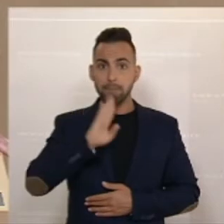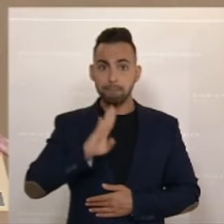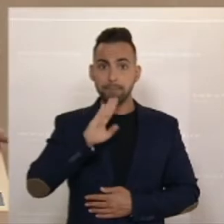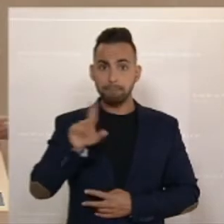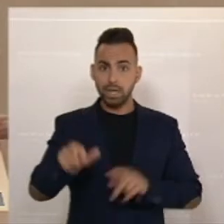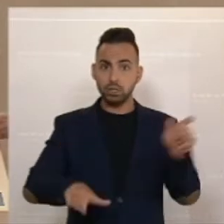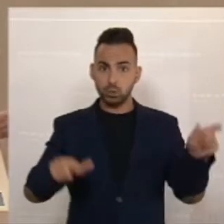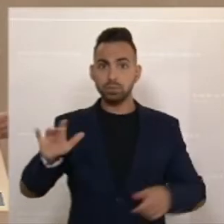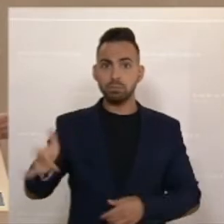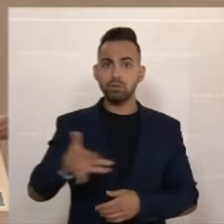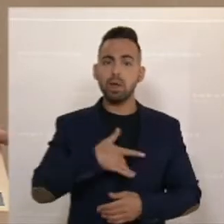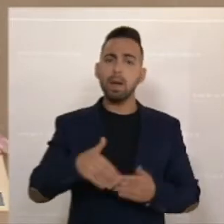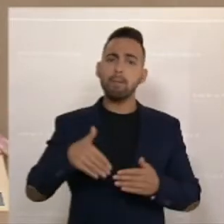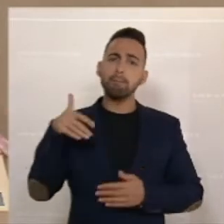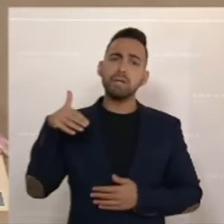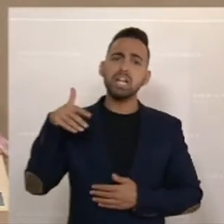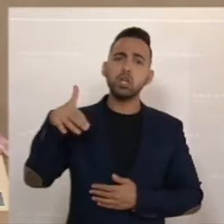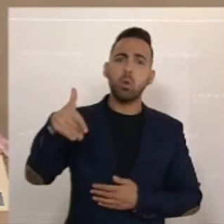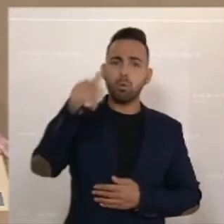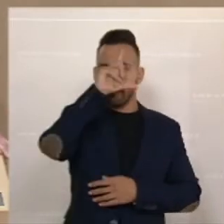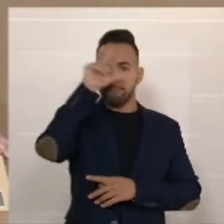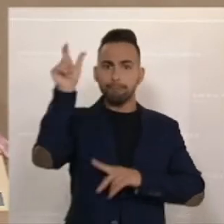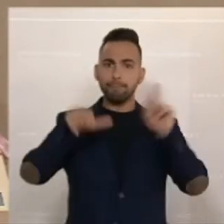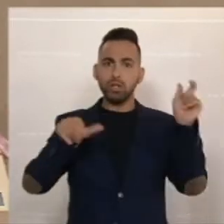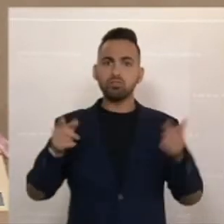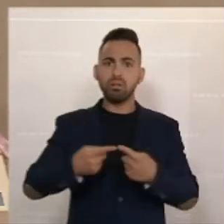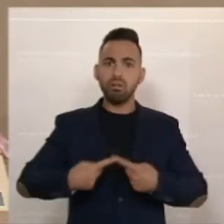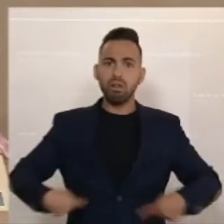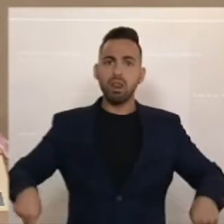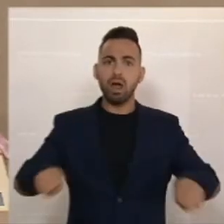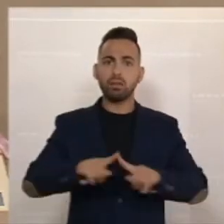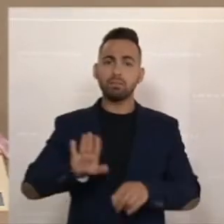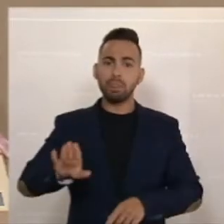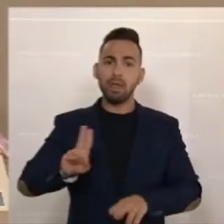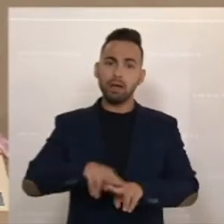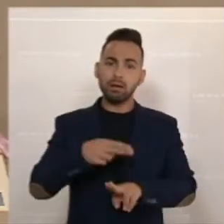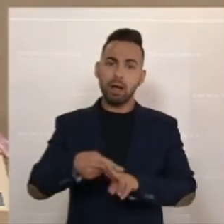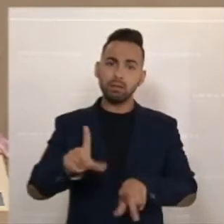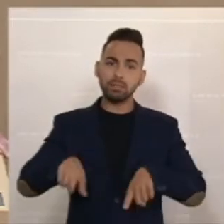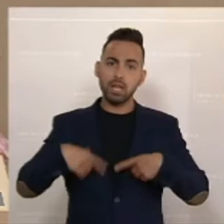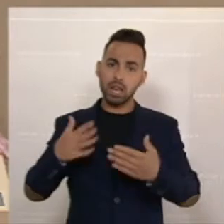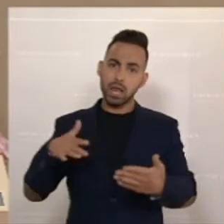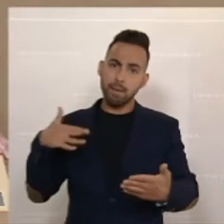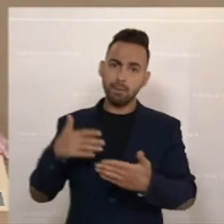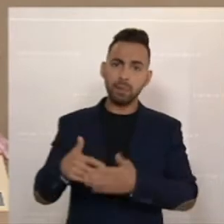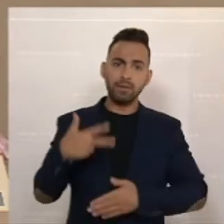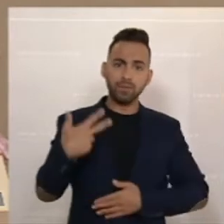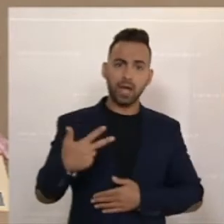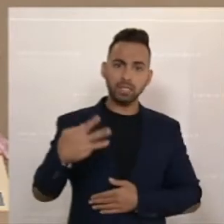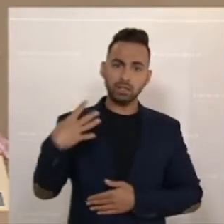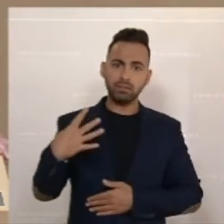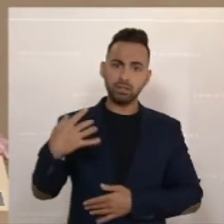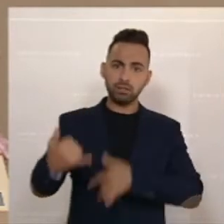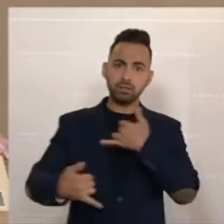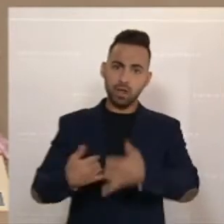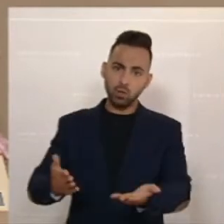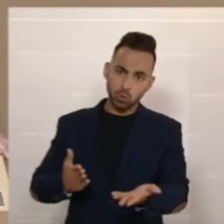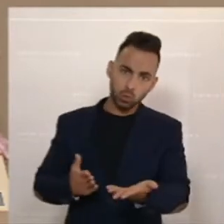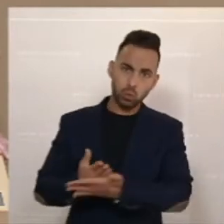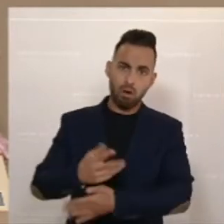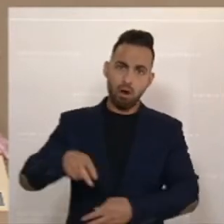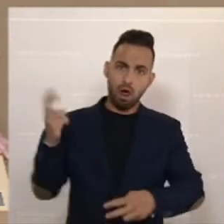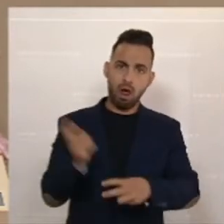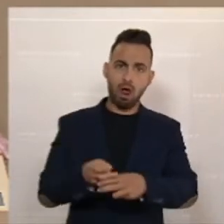und Pensionisten, Millionen von Menschen in unserem Land, die ihr ganzes Leben, 30, 40 Jahre lang gearbeitet haben, hart